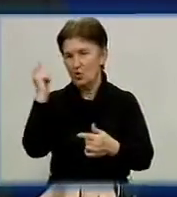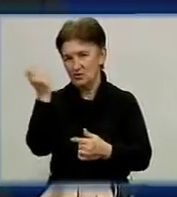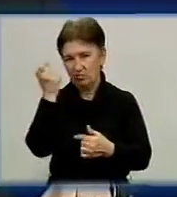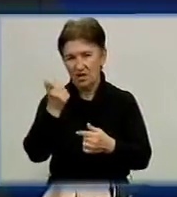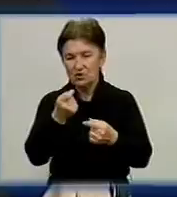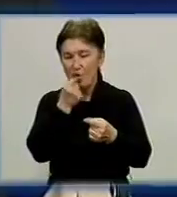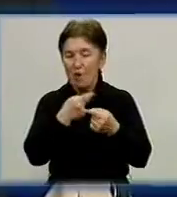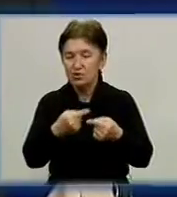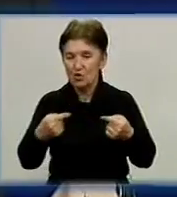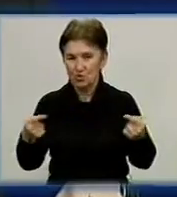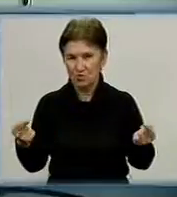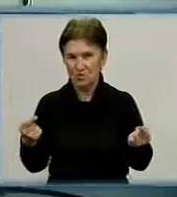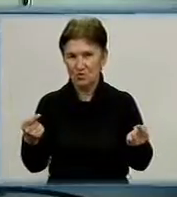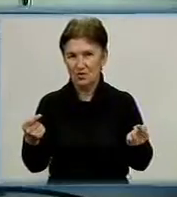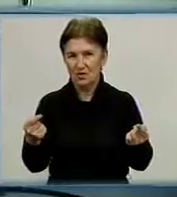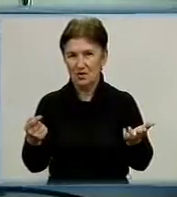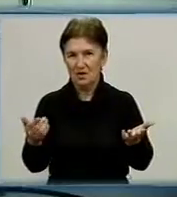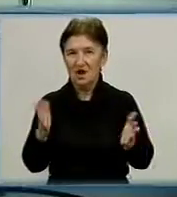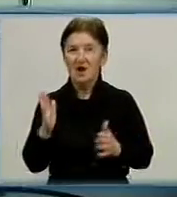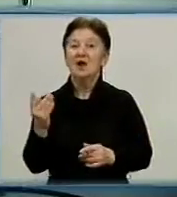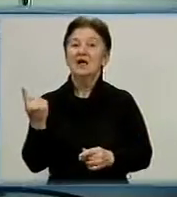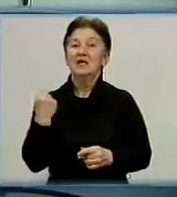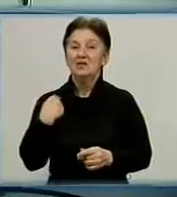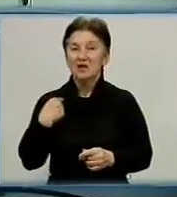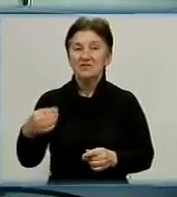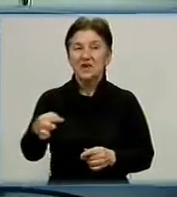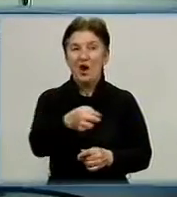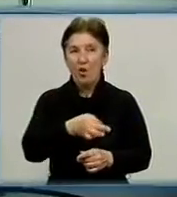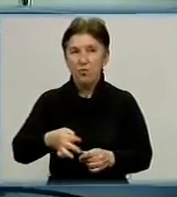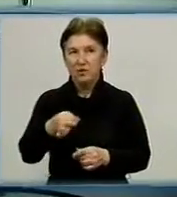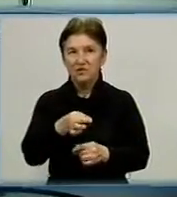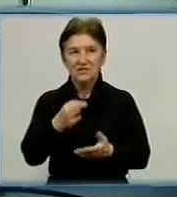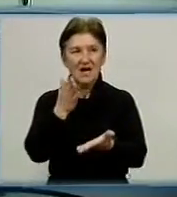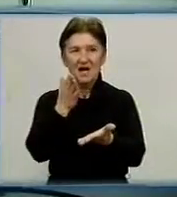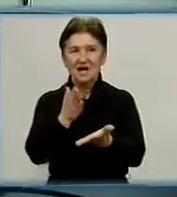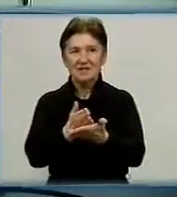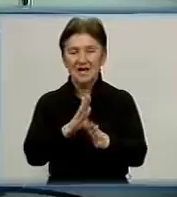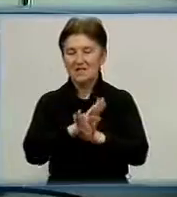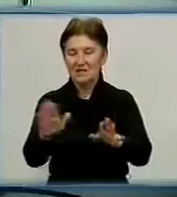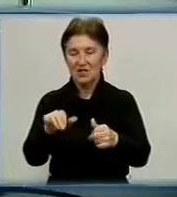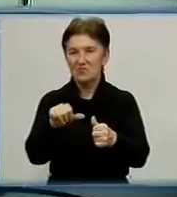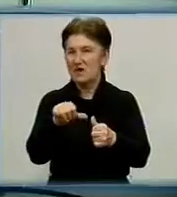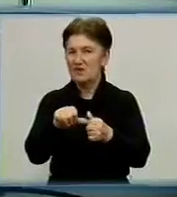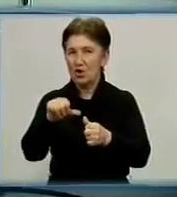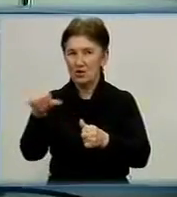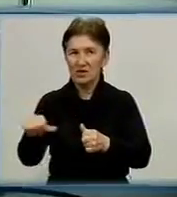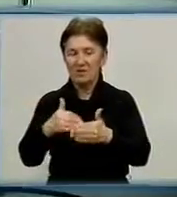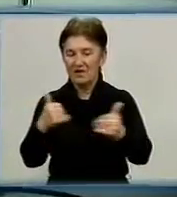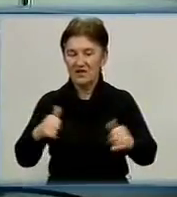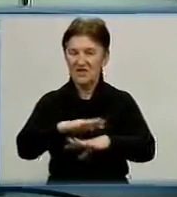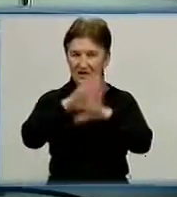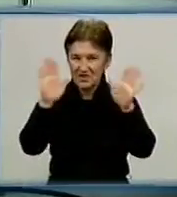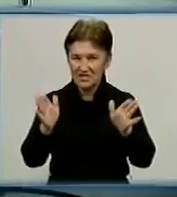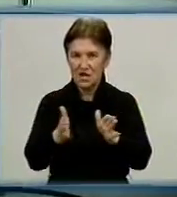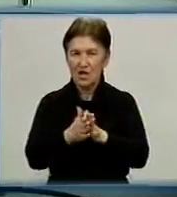Якщо так, то яким чином це робиться? Ну, Кировоградська область, вона не знаходиться відокремлено від всієї території